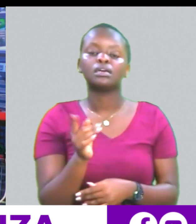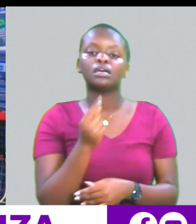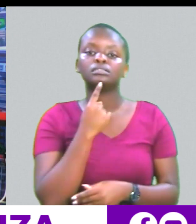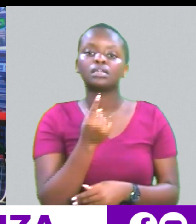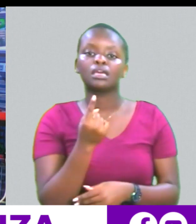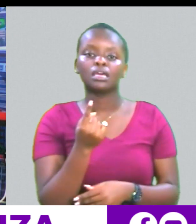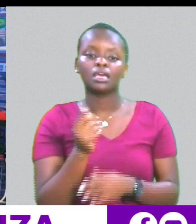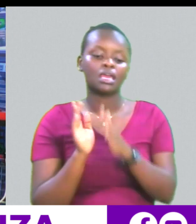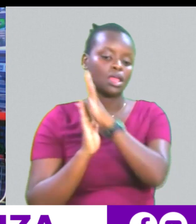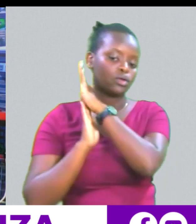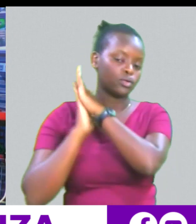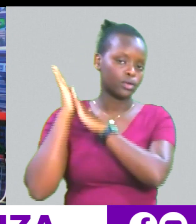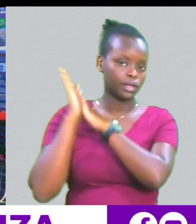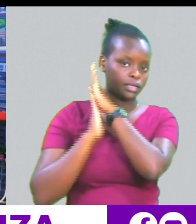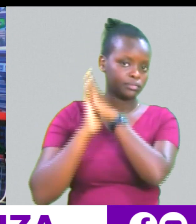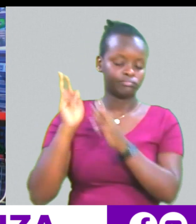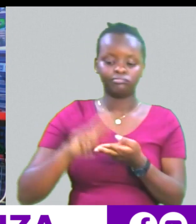nyingia